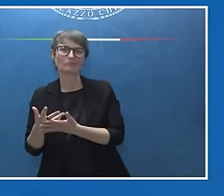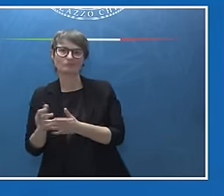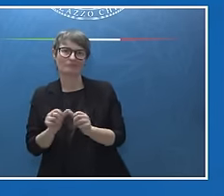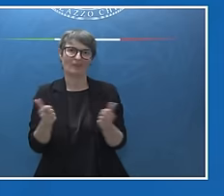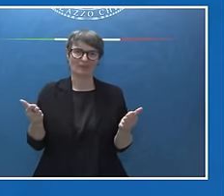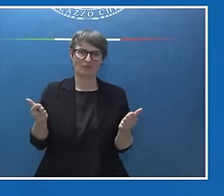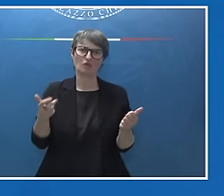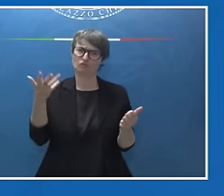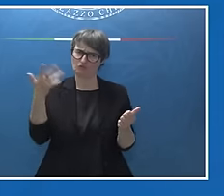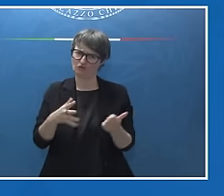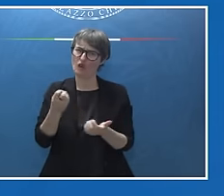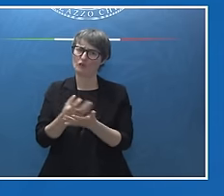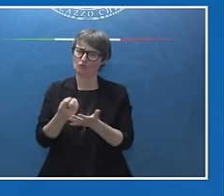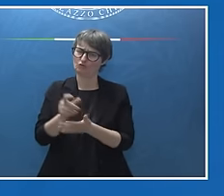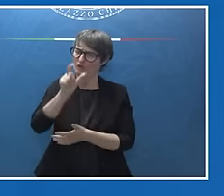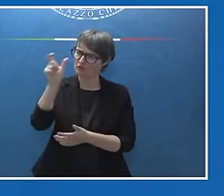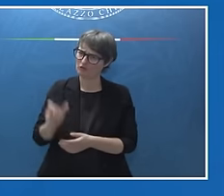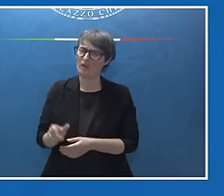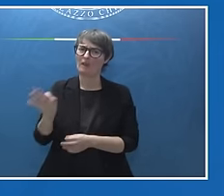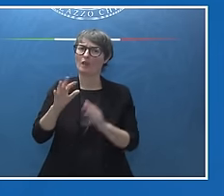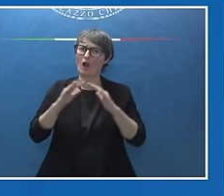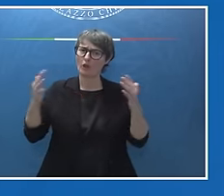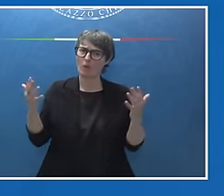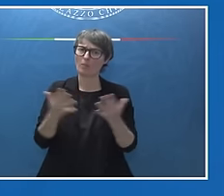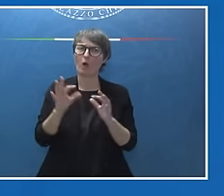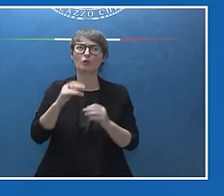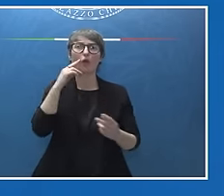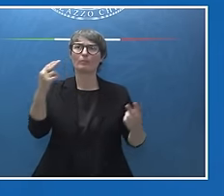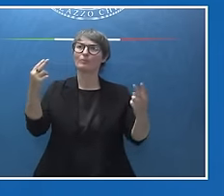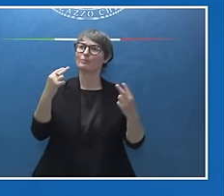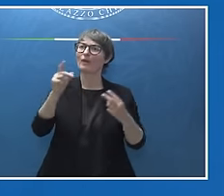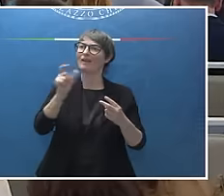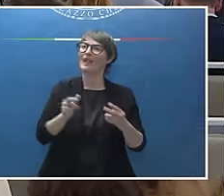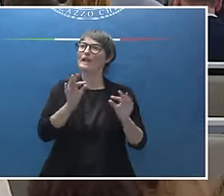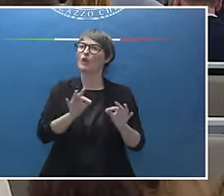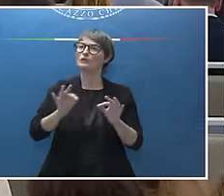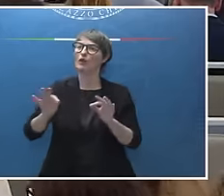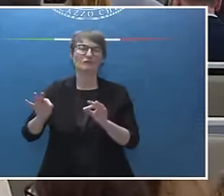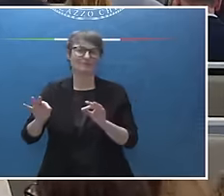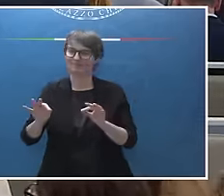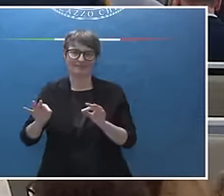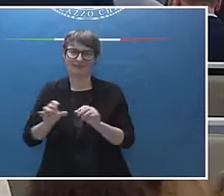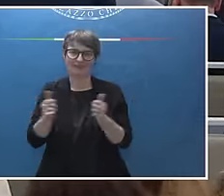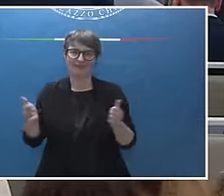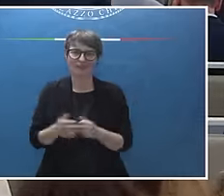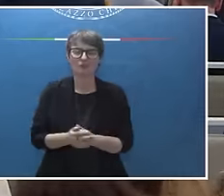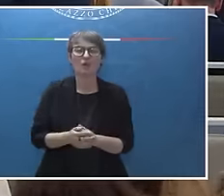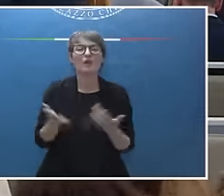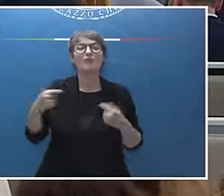accadere in Italia e nel mondo quando si racconta la realtà italiana. Siamo a Francesco Malfetano del Messaggero.